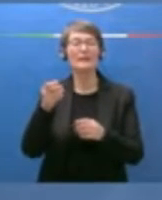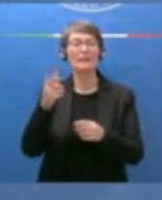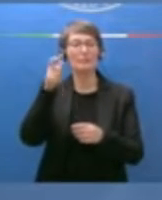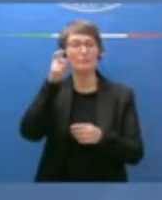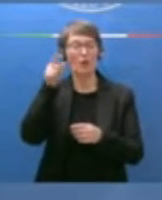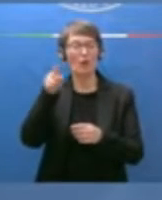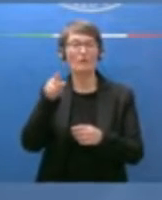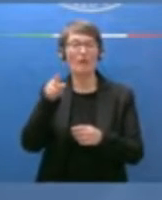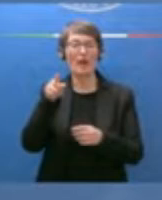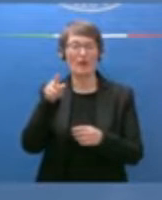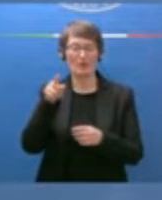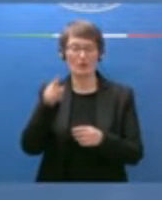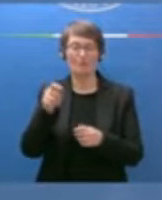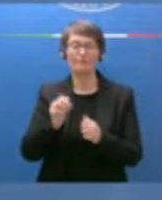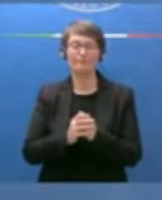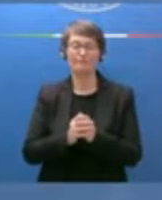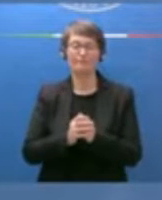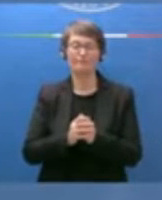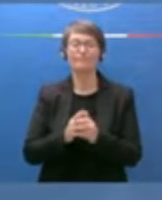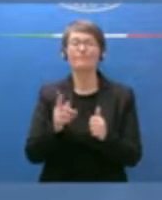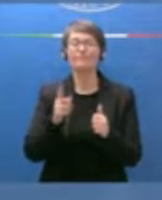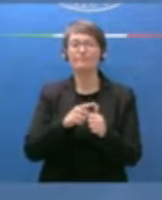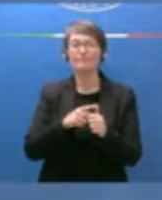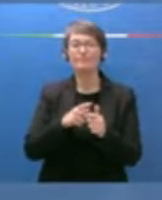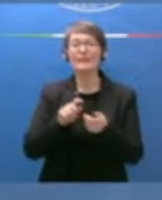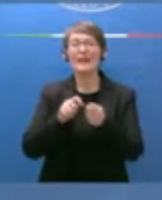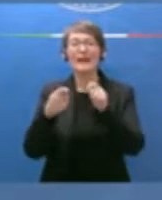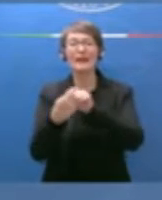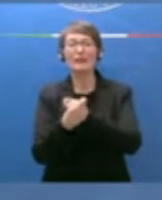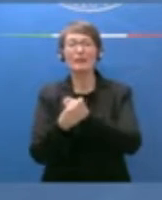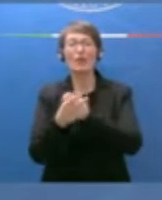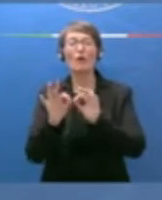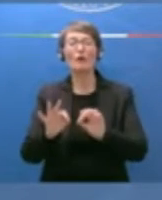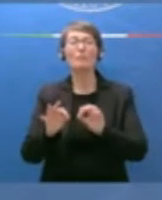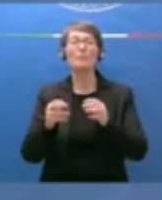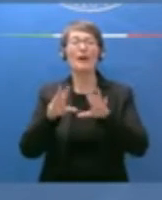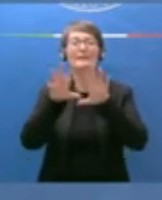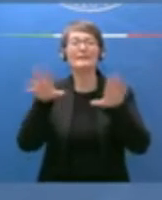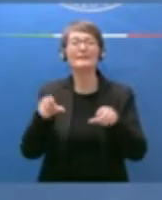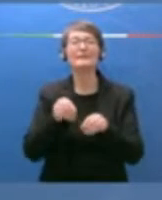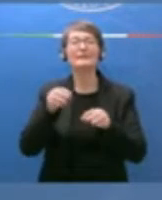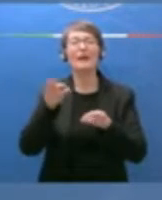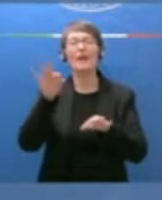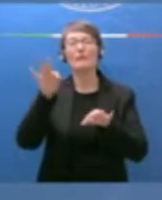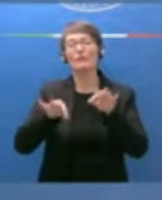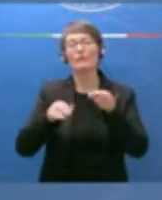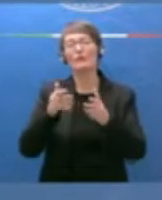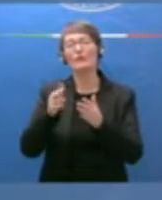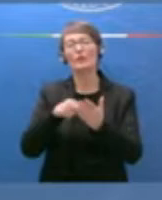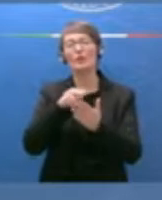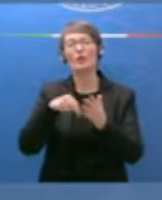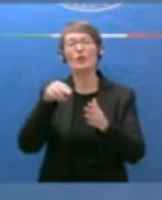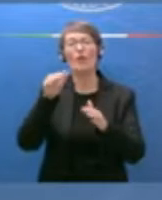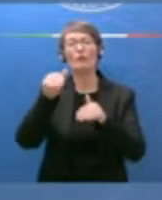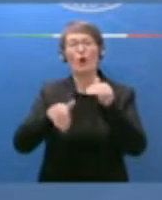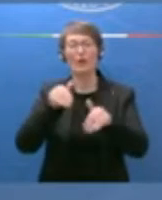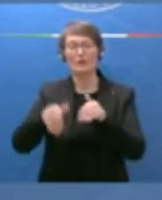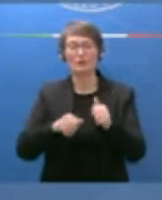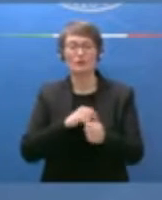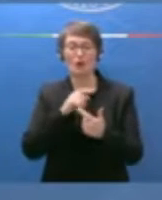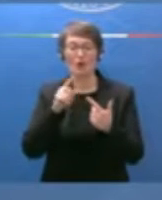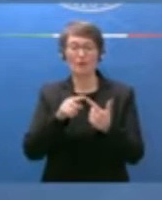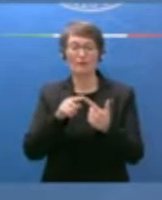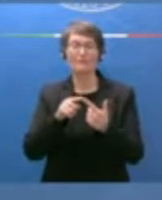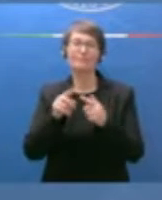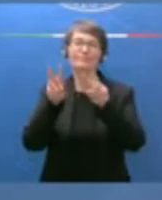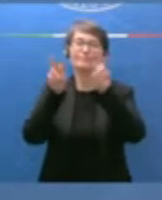è messo mano alla riforma del sistema elettorale, si è riscritto il capitolo delle cosiddette porte